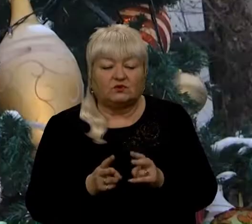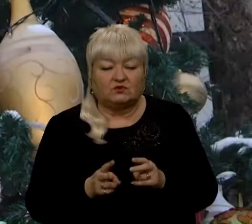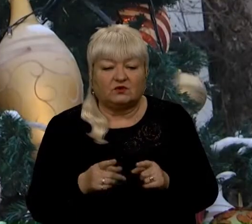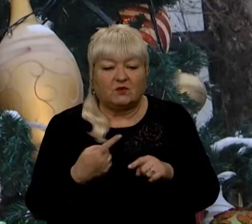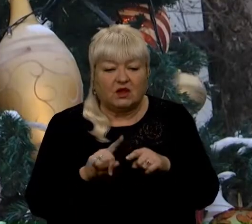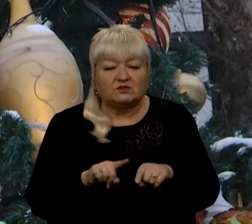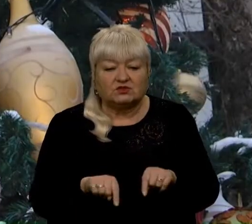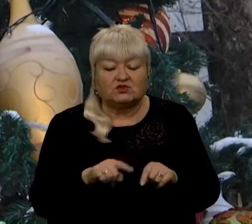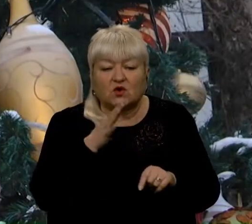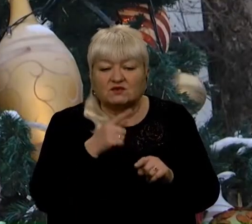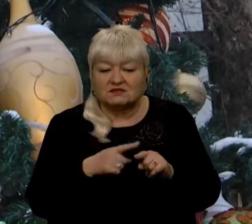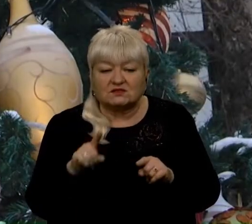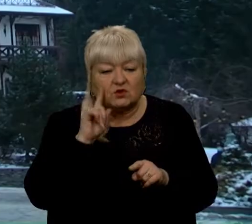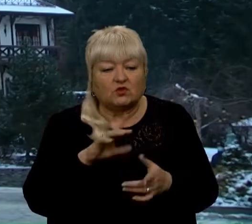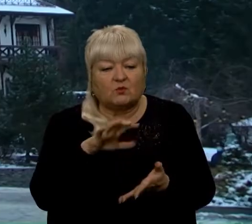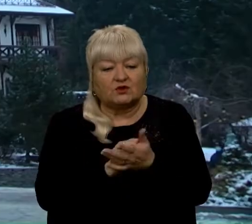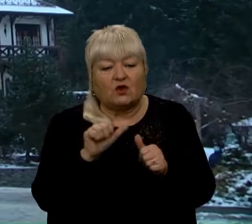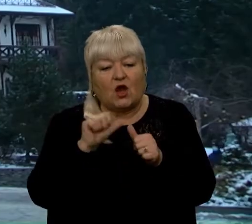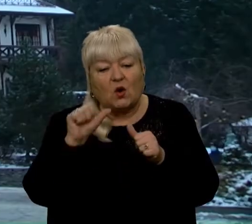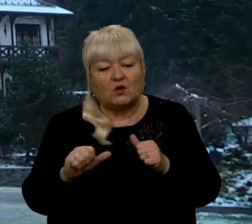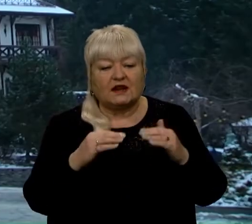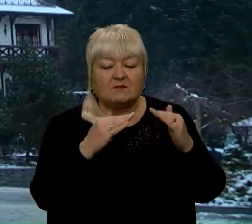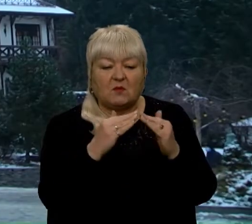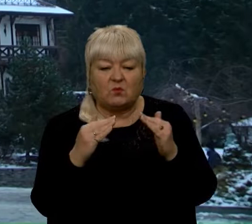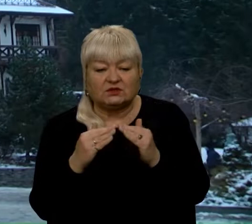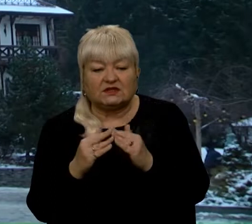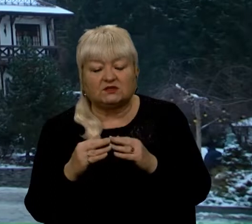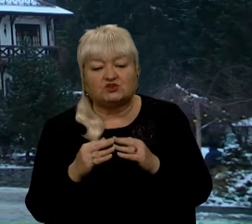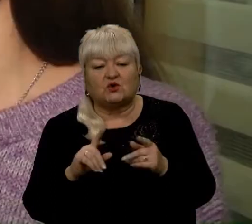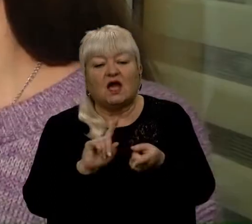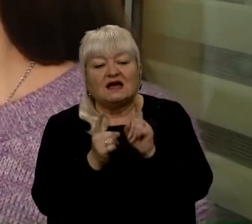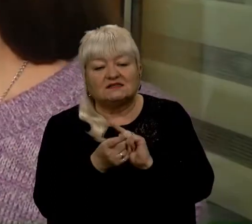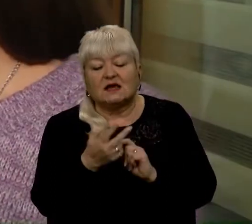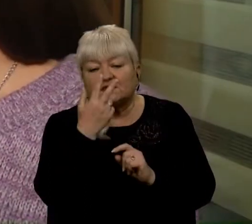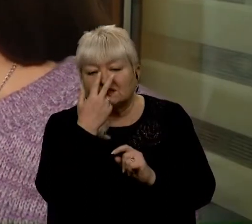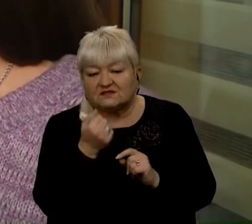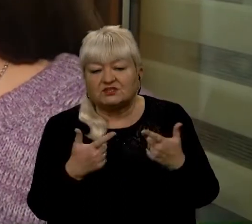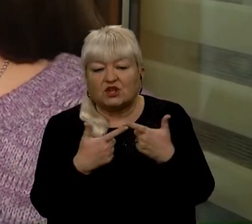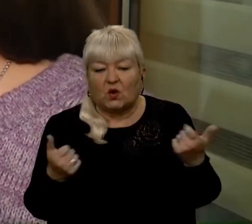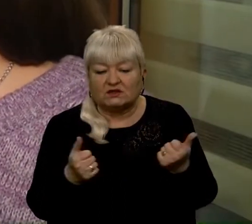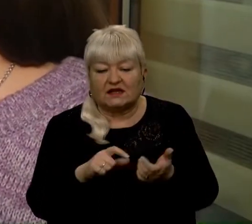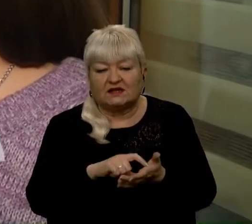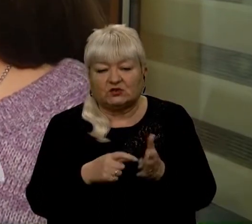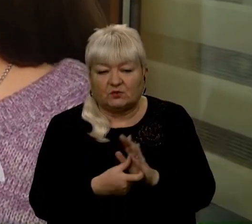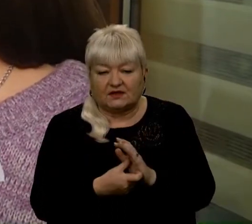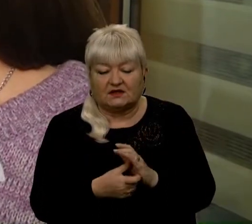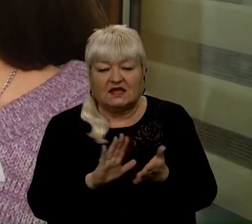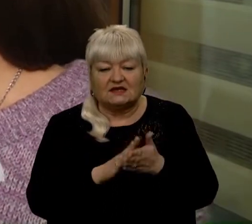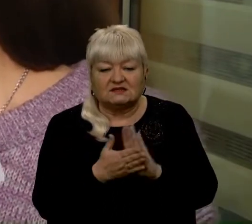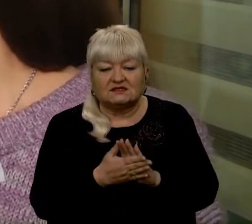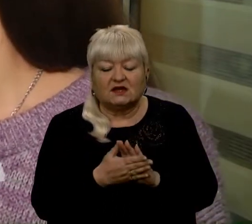більше туристів бронює окремі будиночки та котеджі замість звичних готельних номерів. Станом на 1 грудня 2020